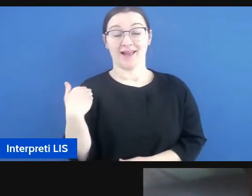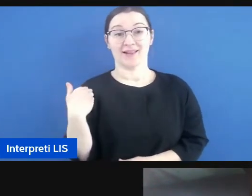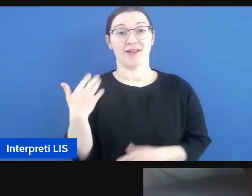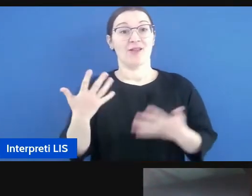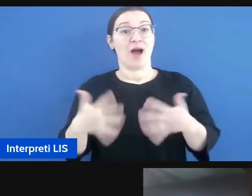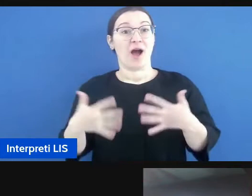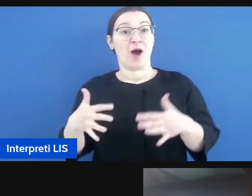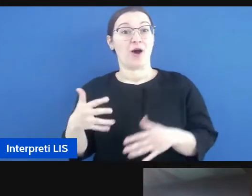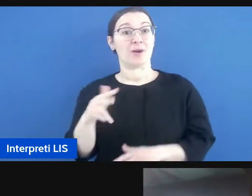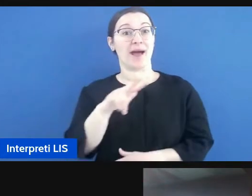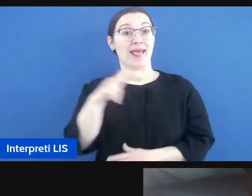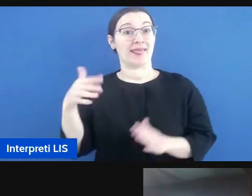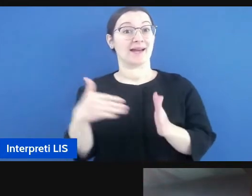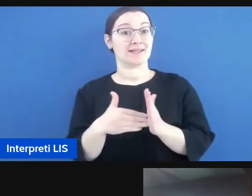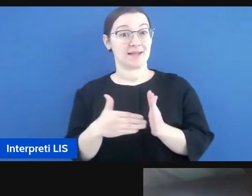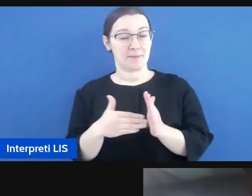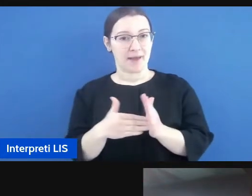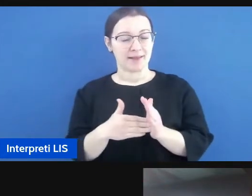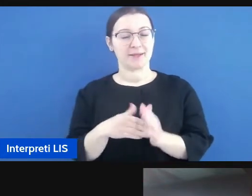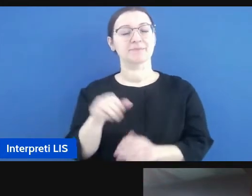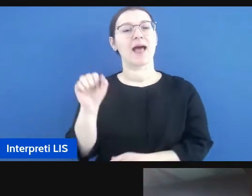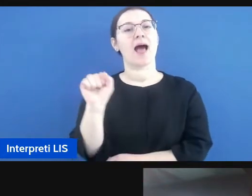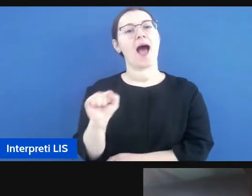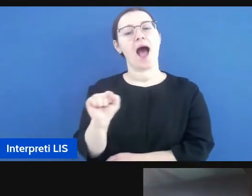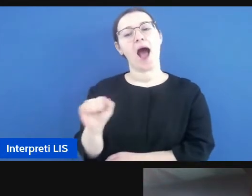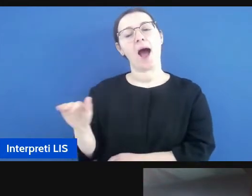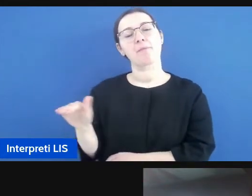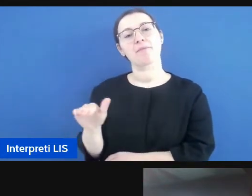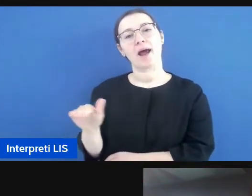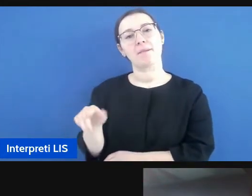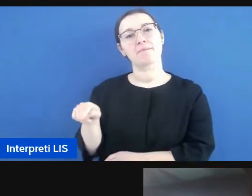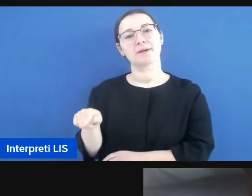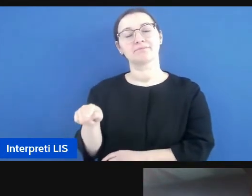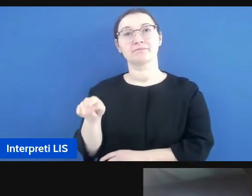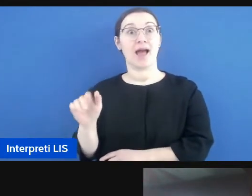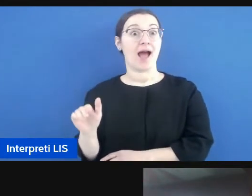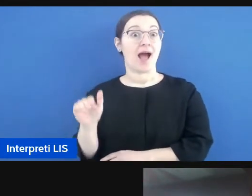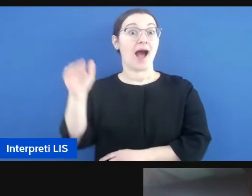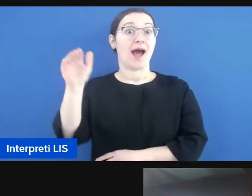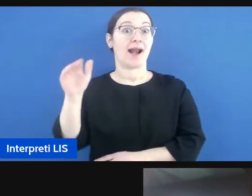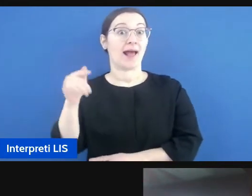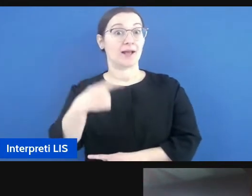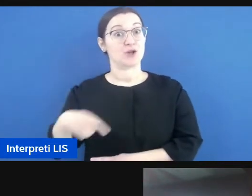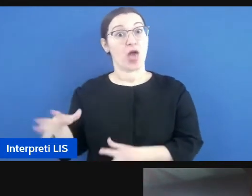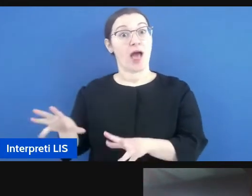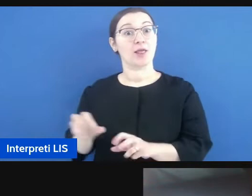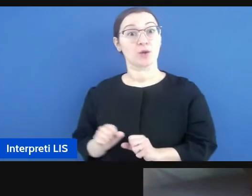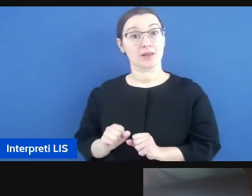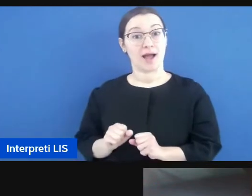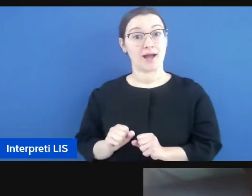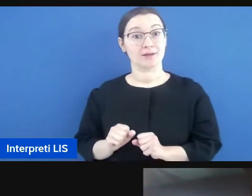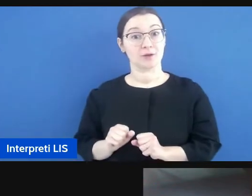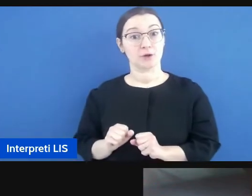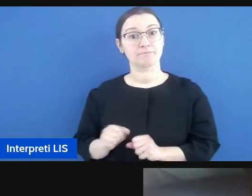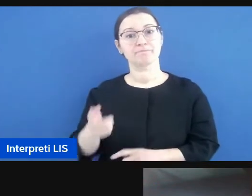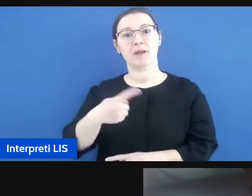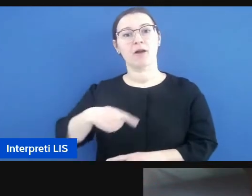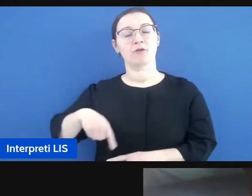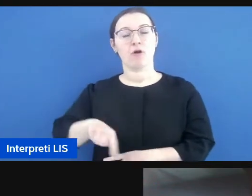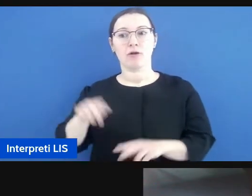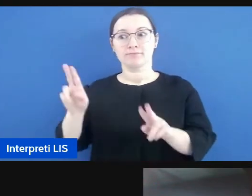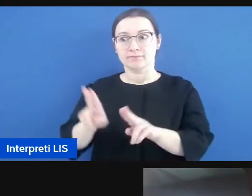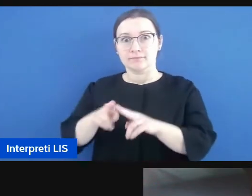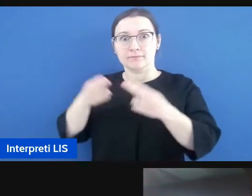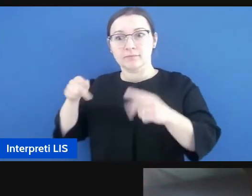terza media Abram è un ragazzo adottivo e noi abbiamo scoperto